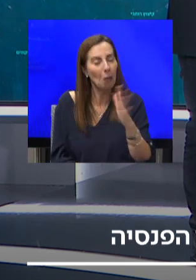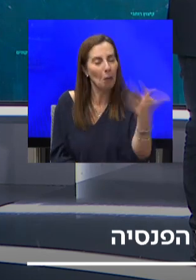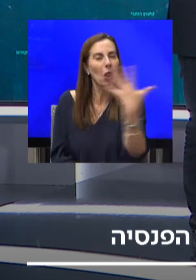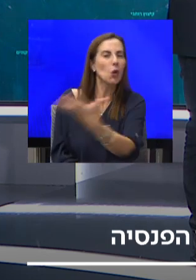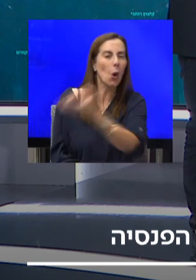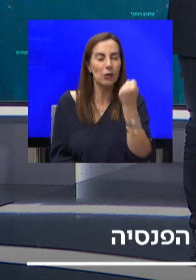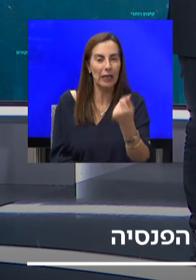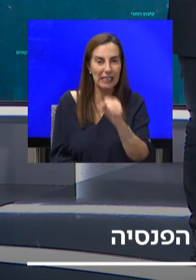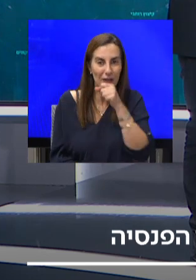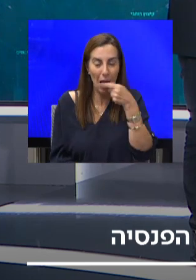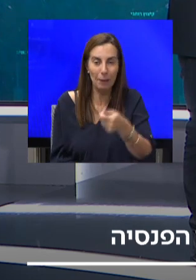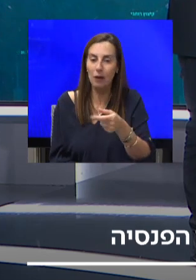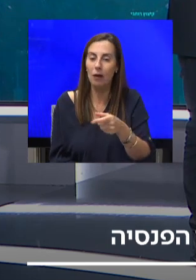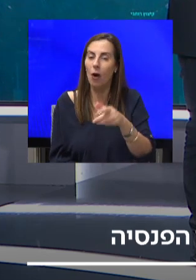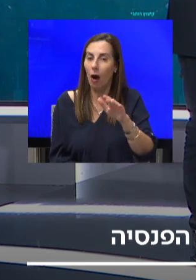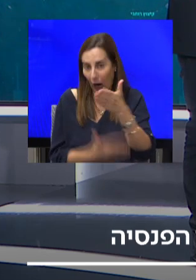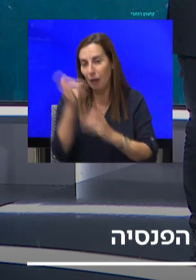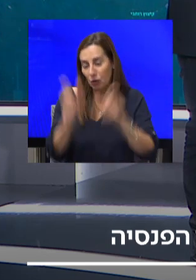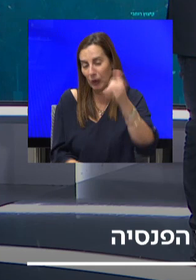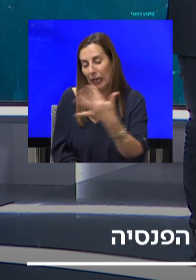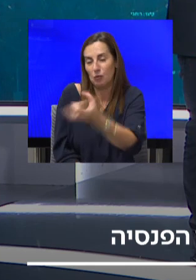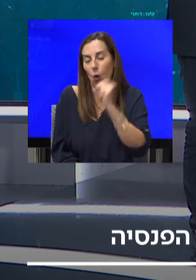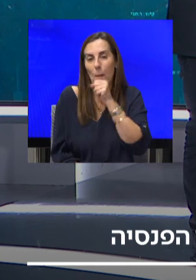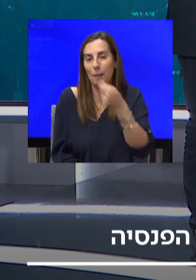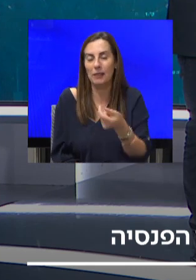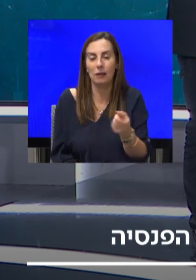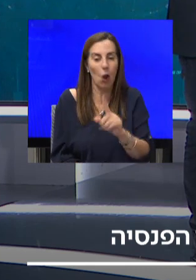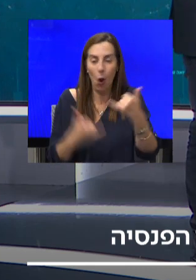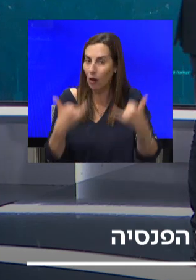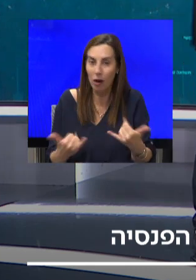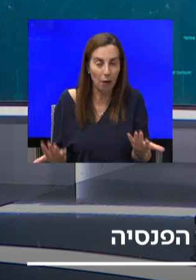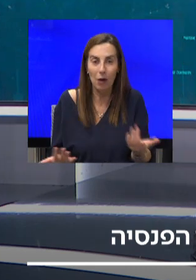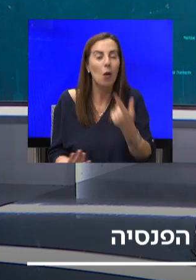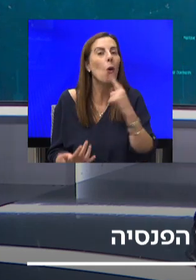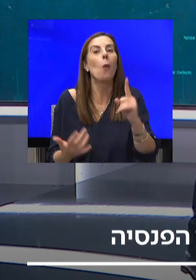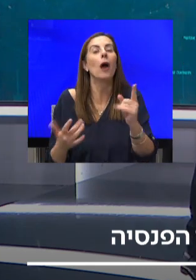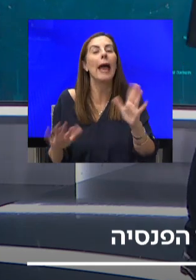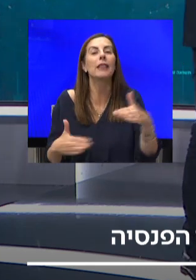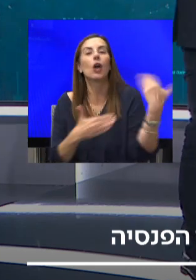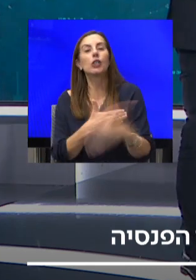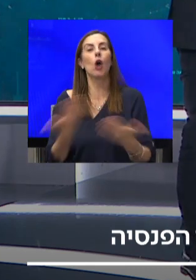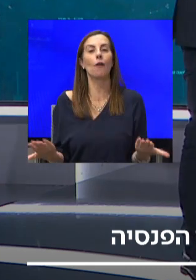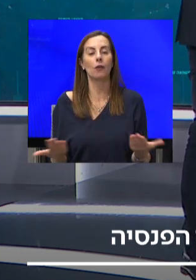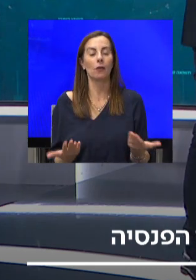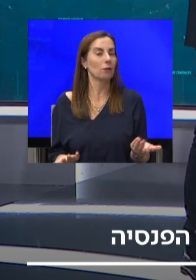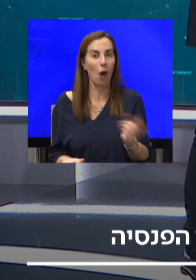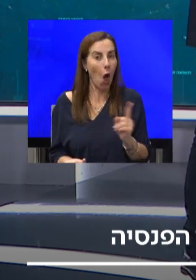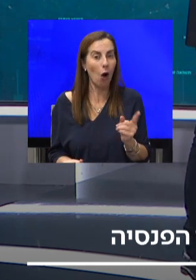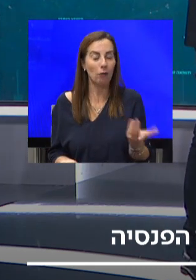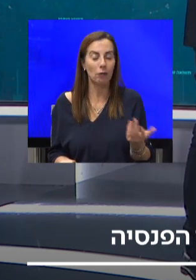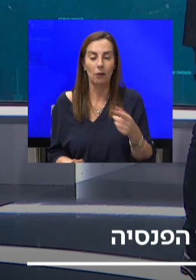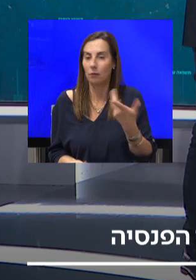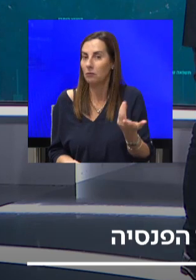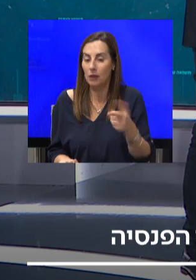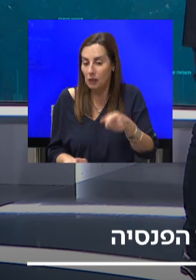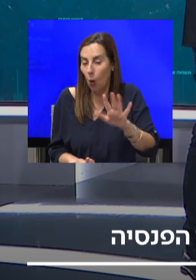אנשים שהמשכו. וזה לא רק היום. הם לא הגדירו, לא ראיתי שגבילו את זה רק לשנת הקורונה או לשנתיים הקבוד. זה איזושהי הגבלה